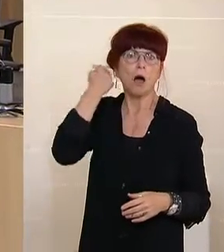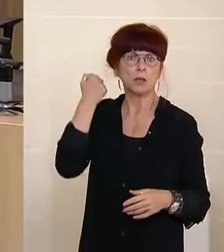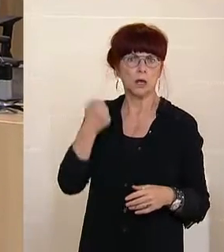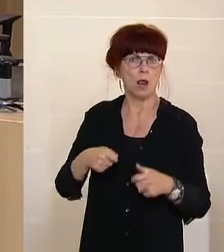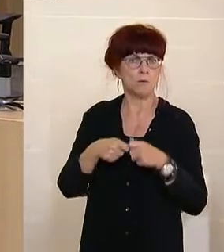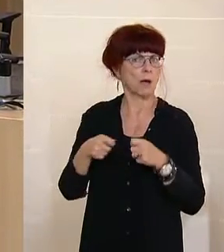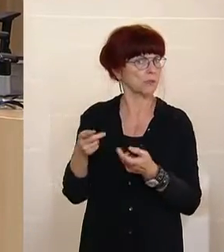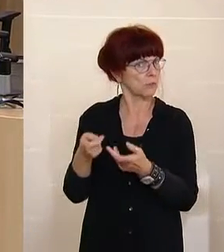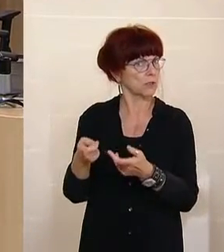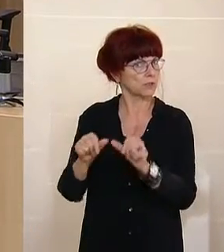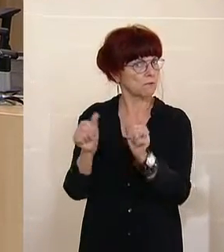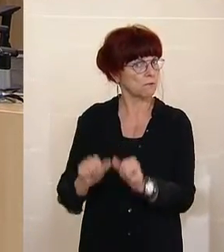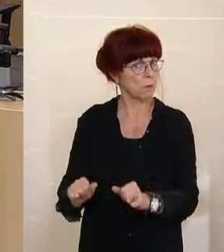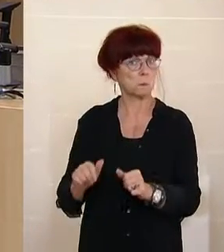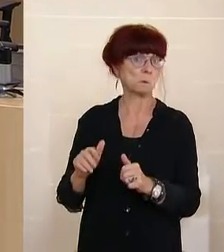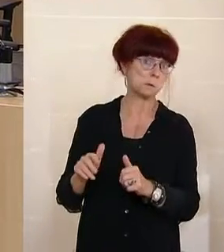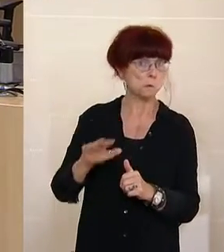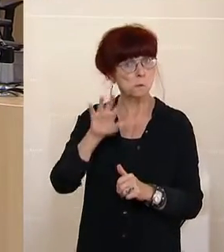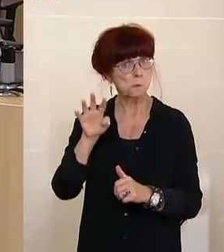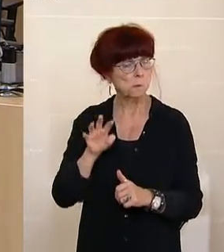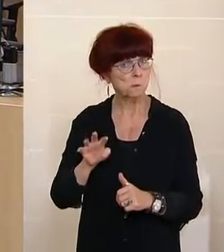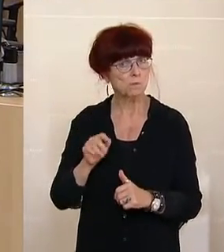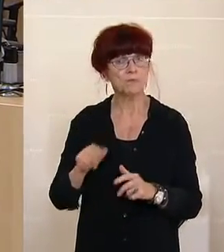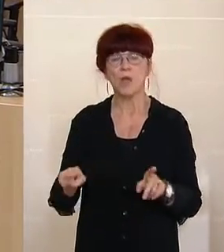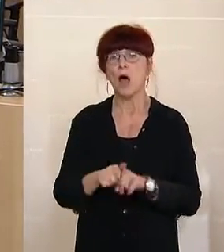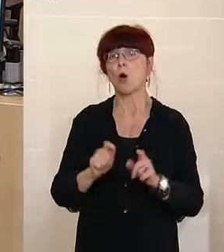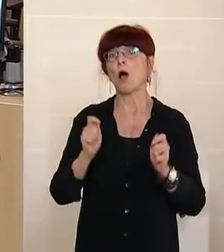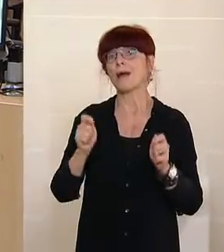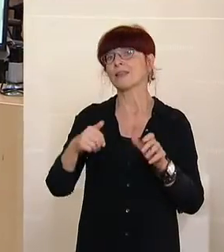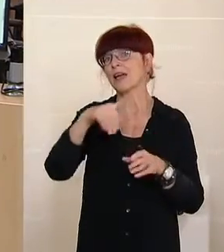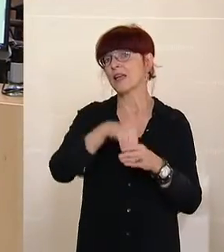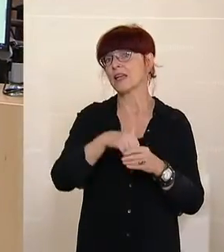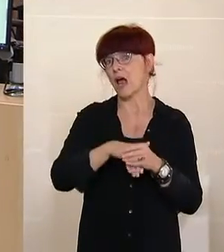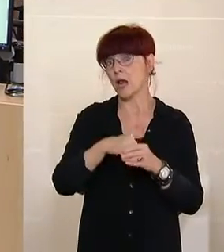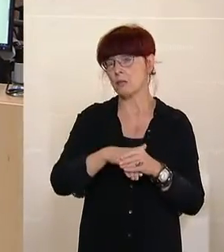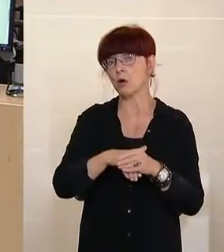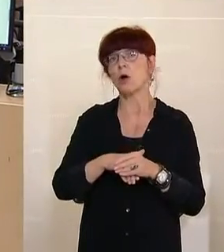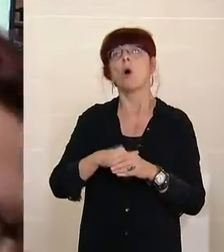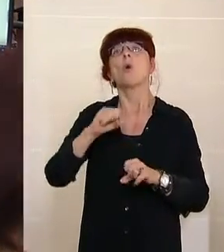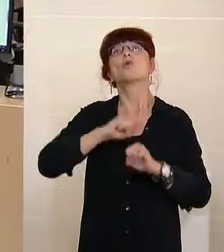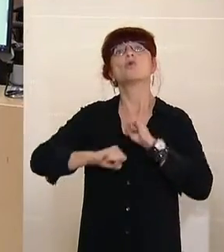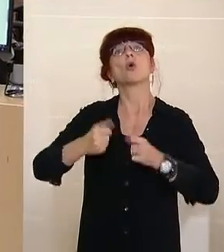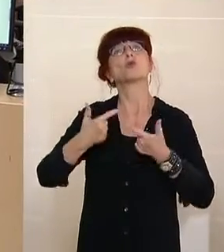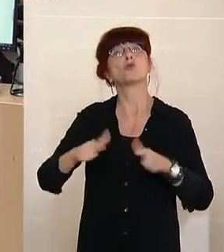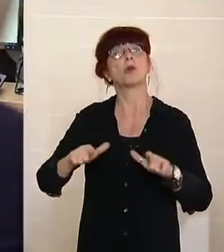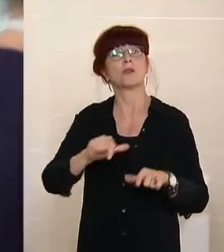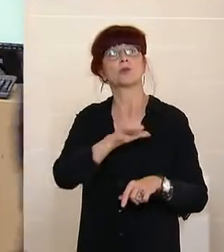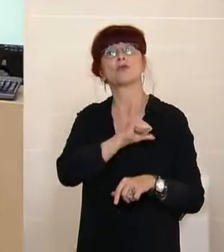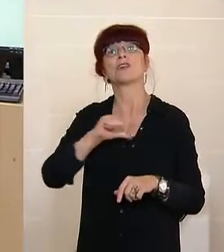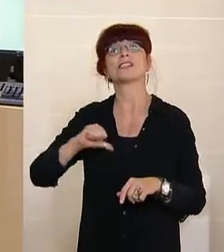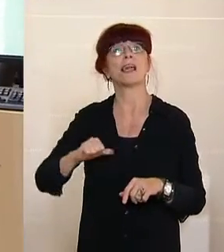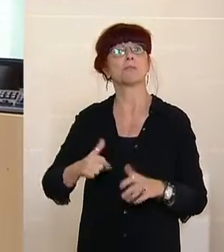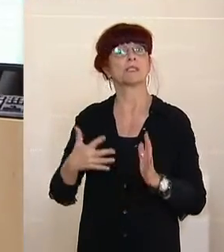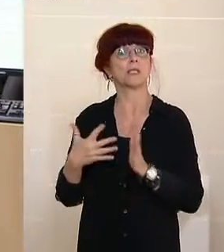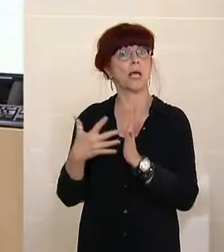Ebenso findet sich im Antrag eine Verlängerung der Notzulassung für Selbsttests. Und ich verstehe nicht, warum